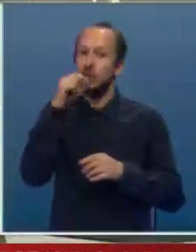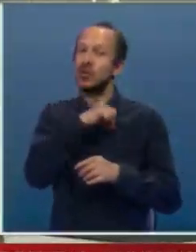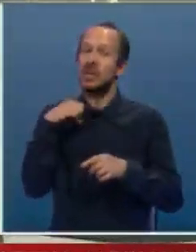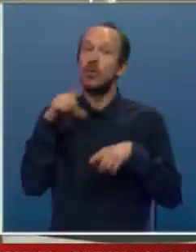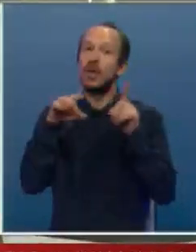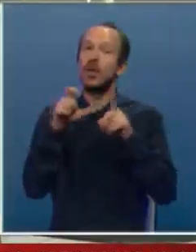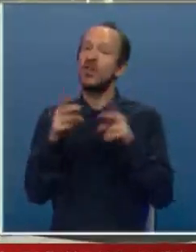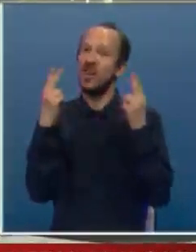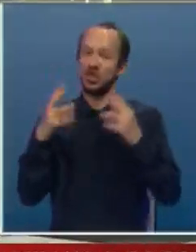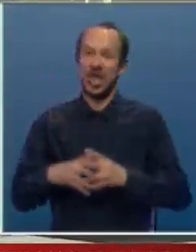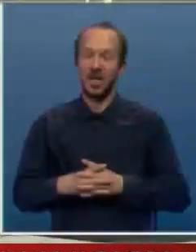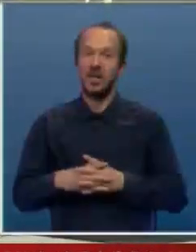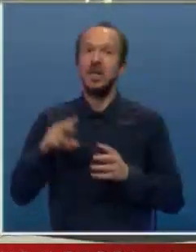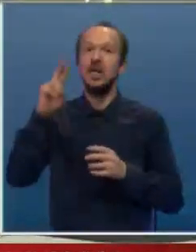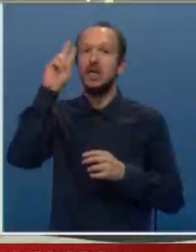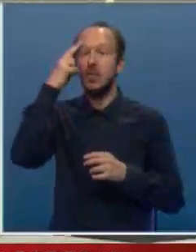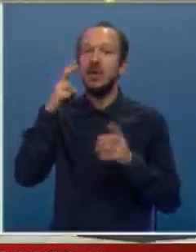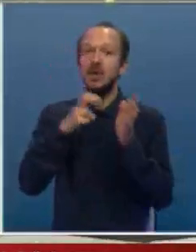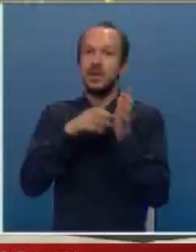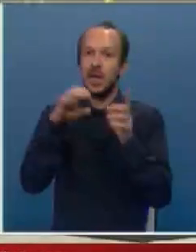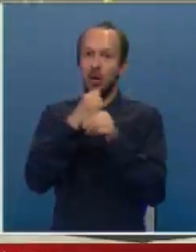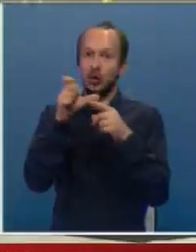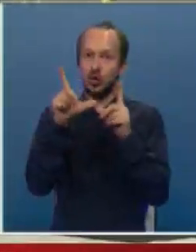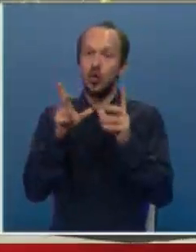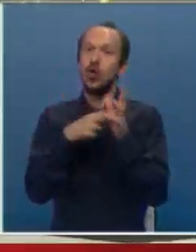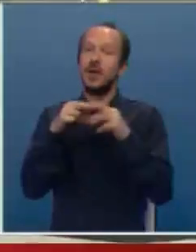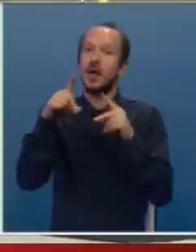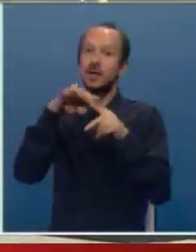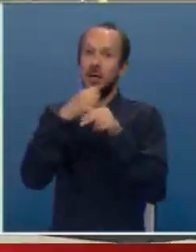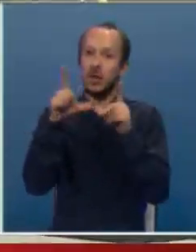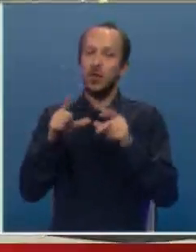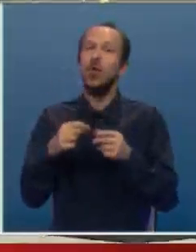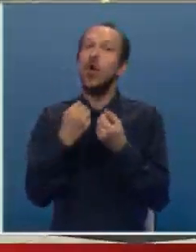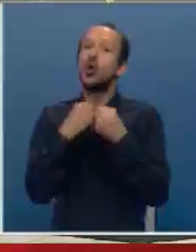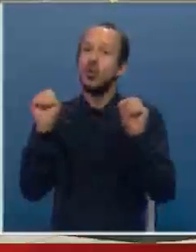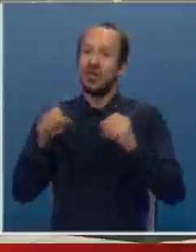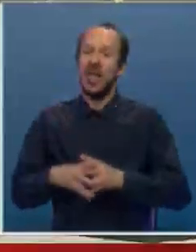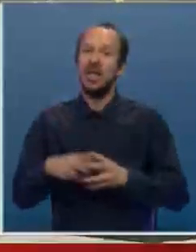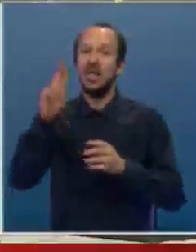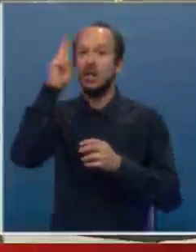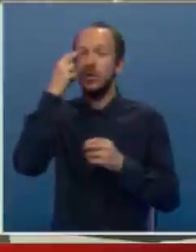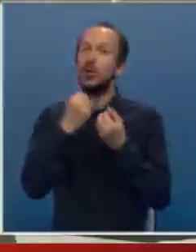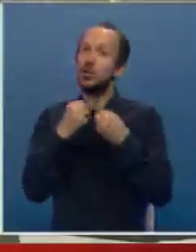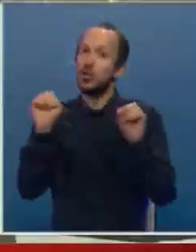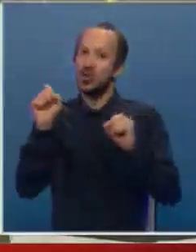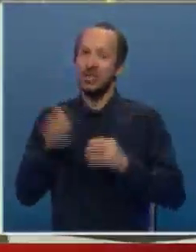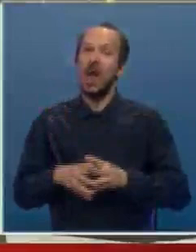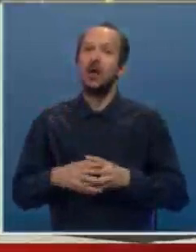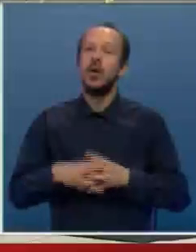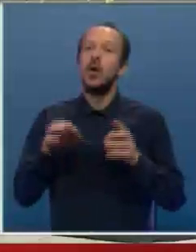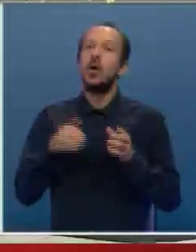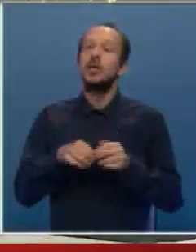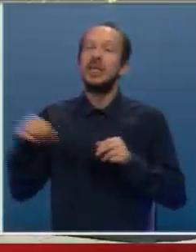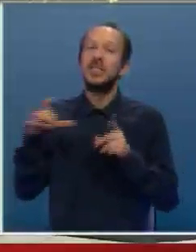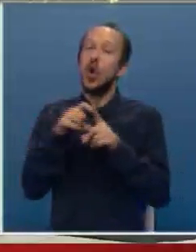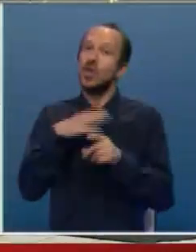neke od važnijih. Spomenik Njegošu, na trgu imamo spomenik o slobodijocima, ovdje desno od